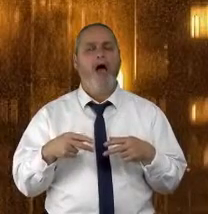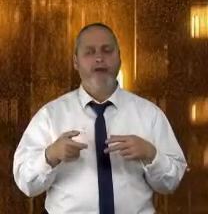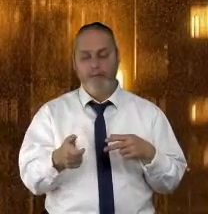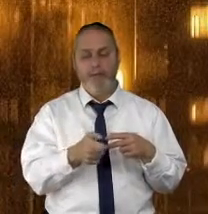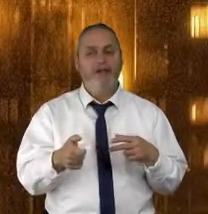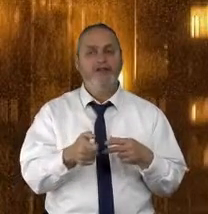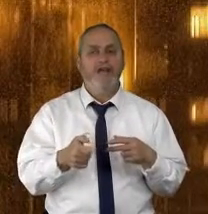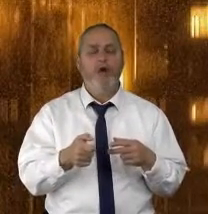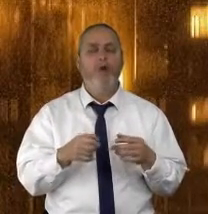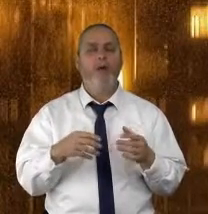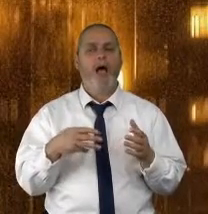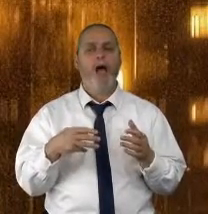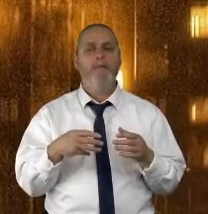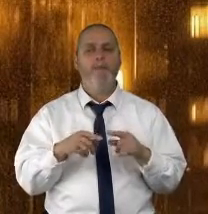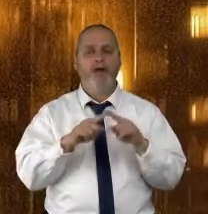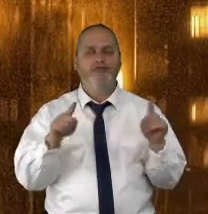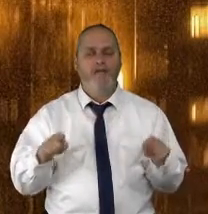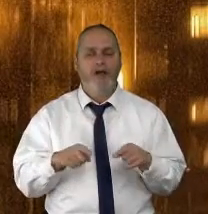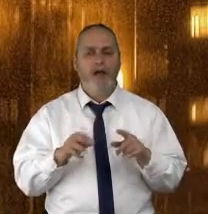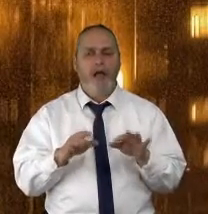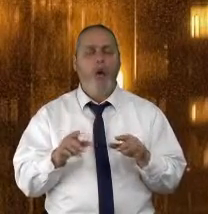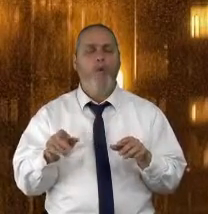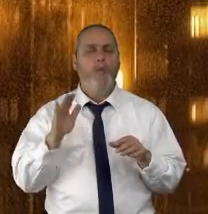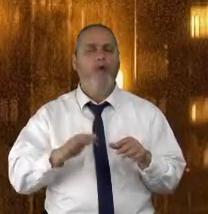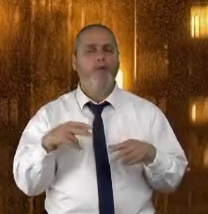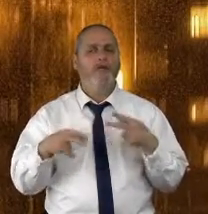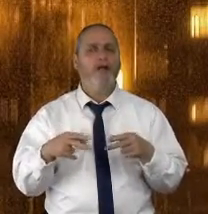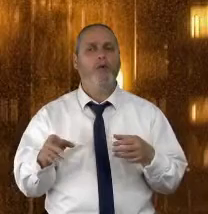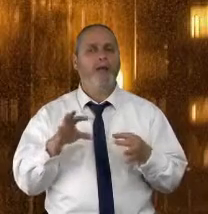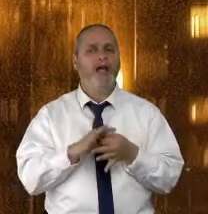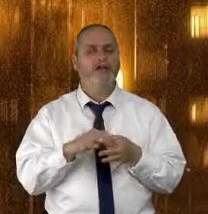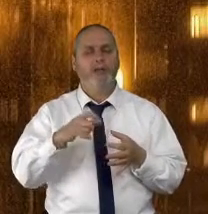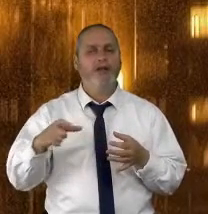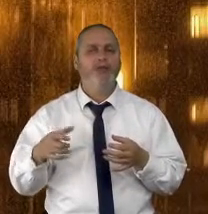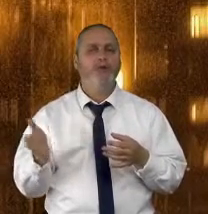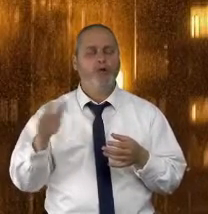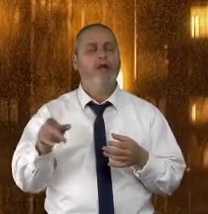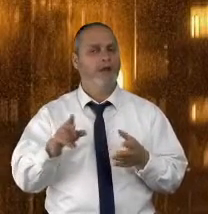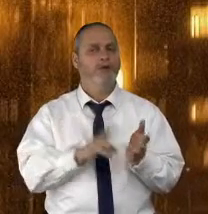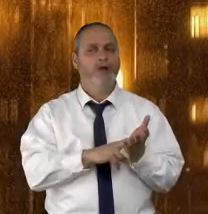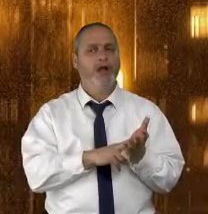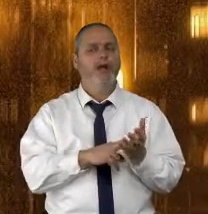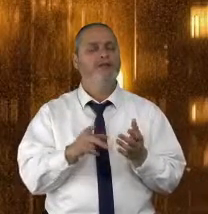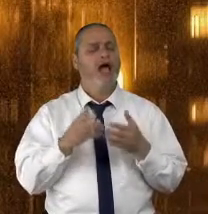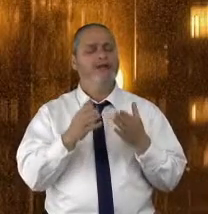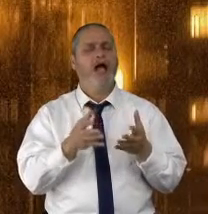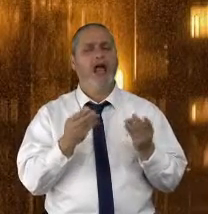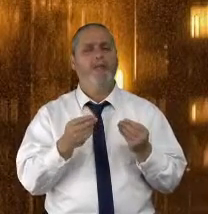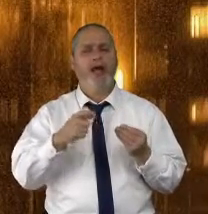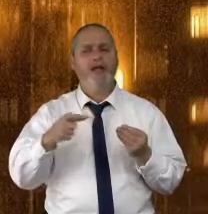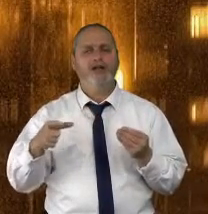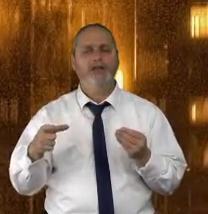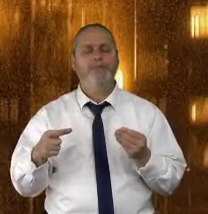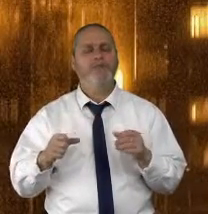יתקשר, אבל דרך המחשב אז הוא פחות יפחד ואז יתקשר יותר ויותר עם אנשים. אמנם נכון, זה עזר